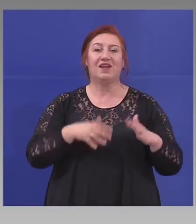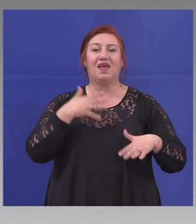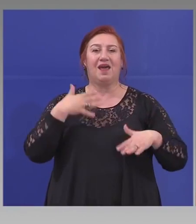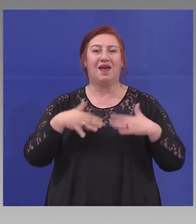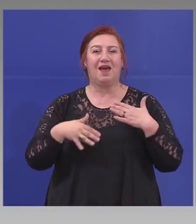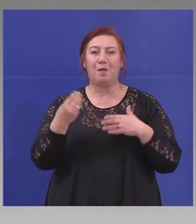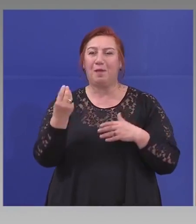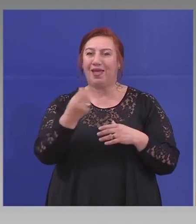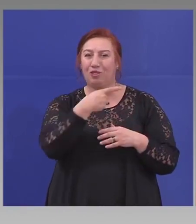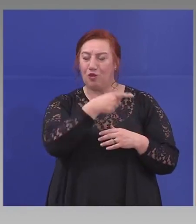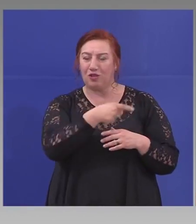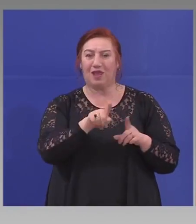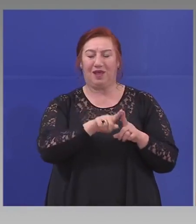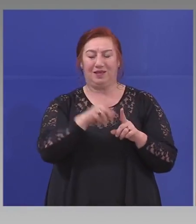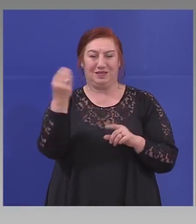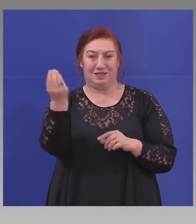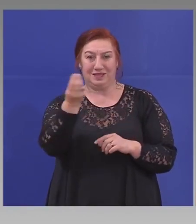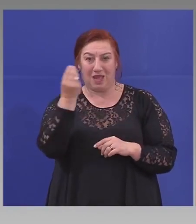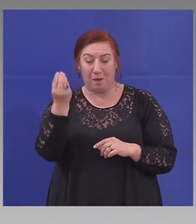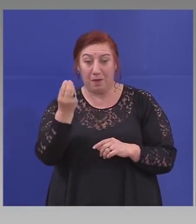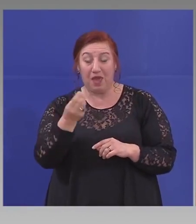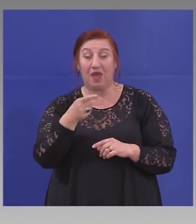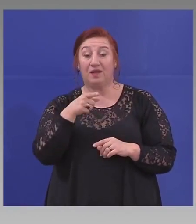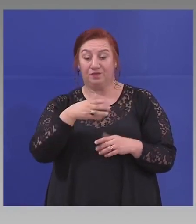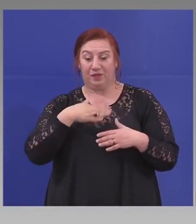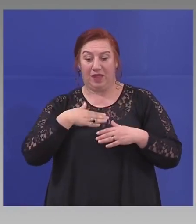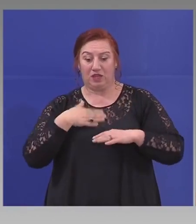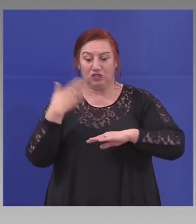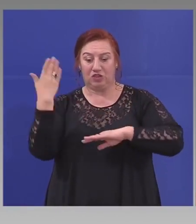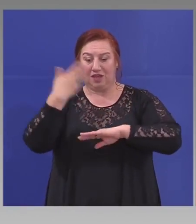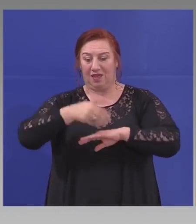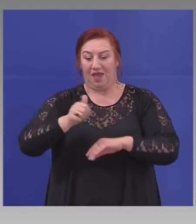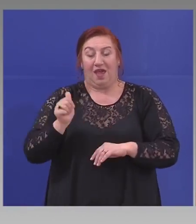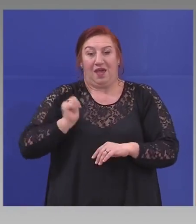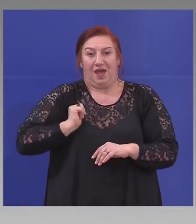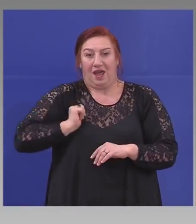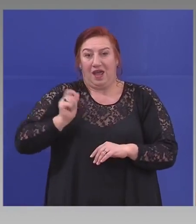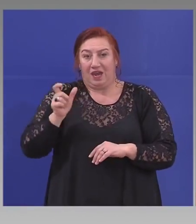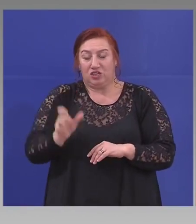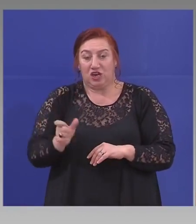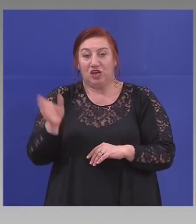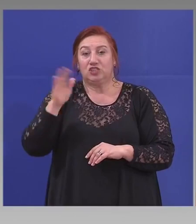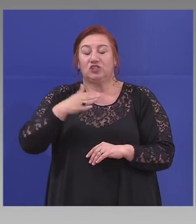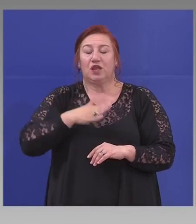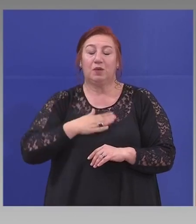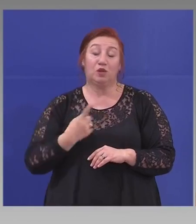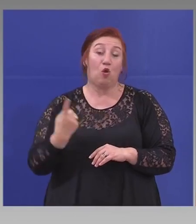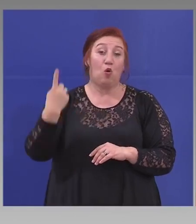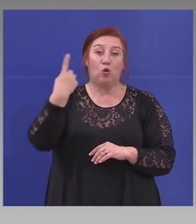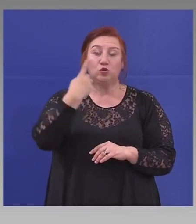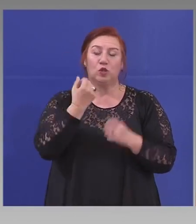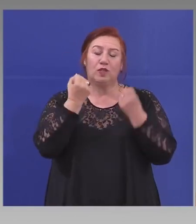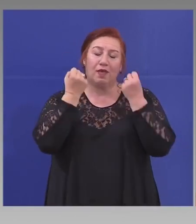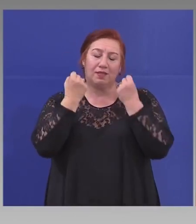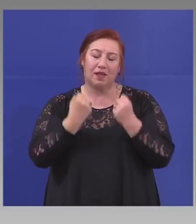Така че нашите граничари ще имат още една тежка задача.